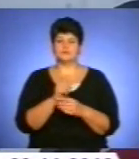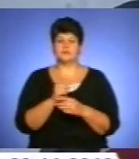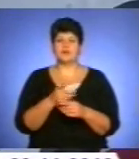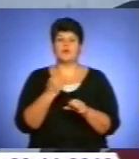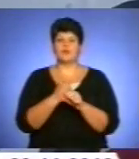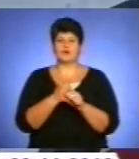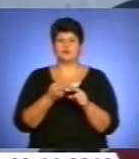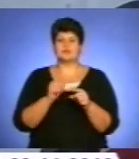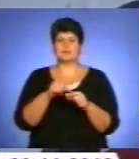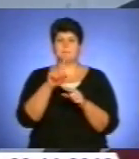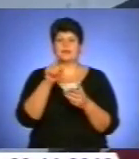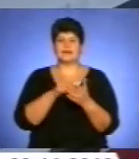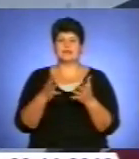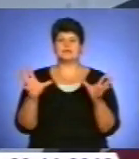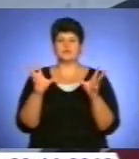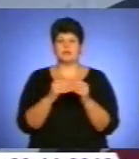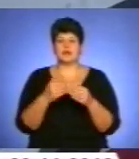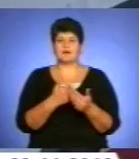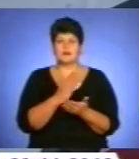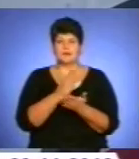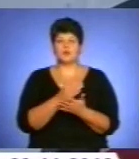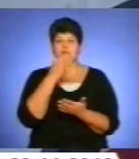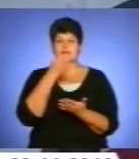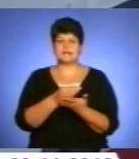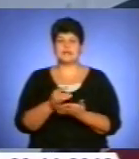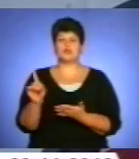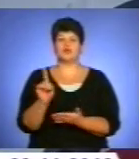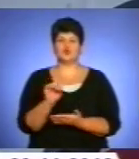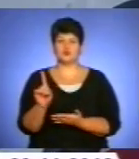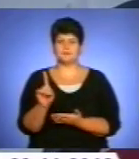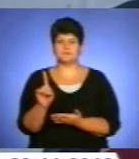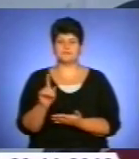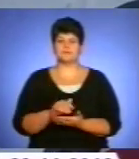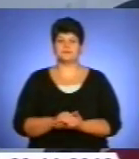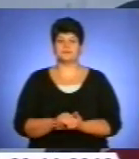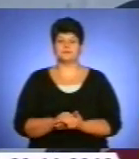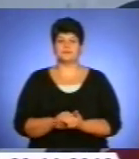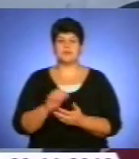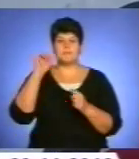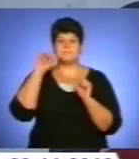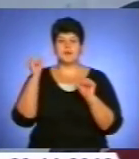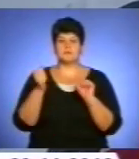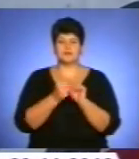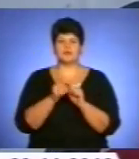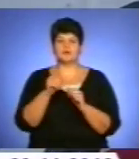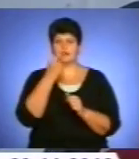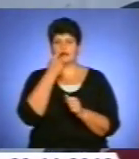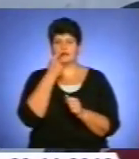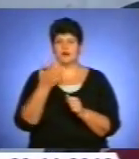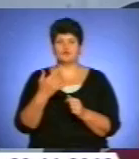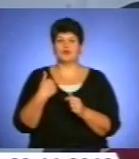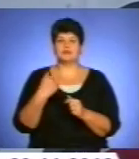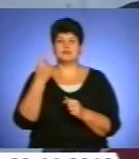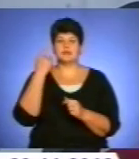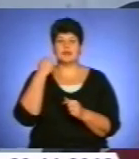питанням, які нас об'єднують. Маю сказати, що пам'ятаю, абсолютно недавно наші